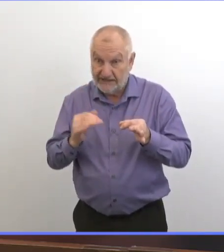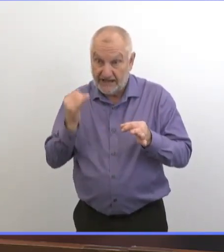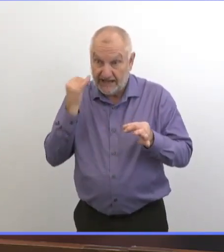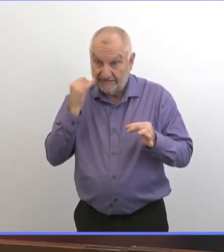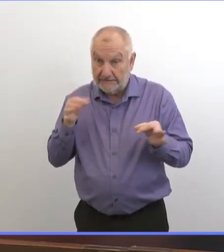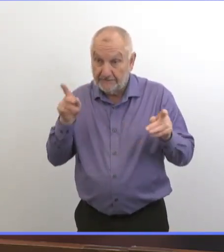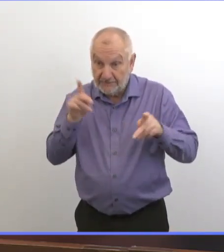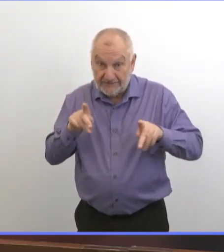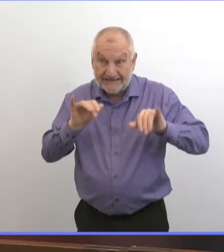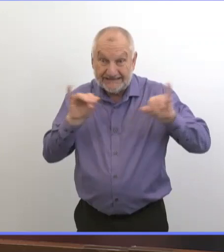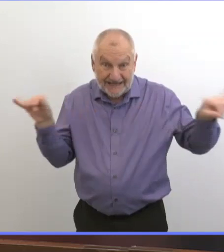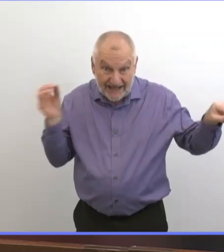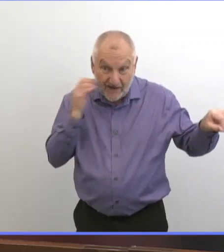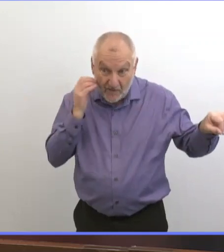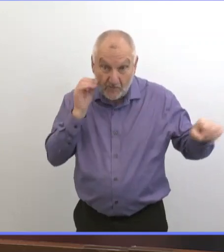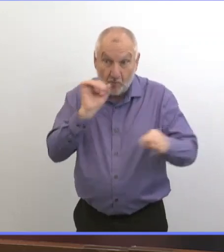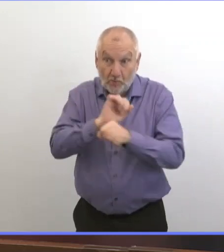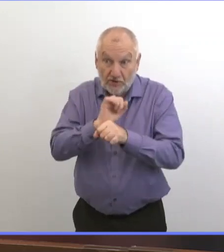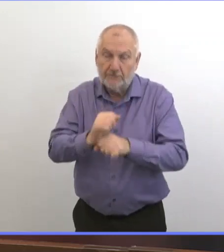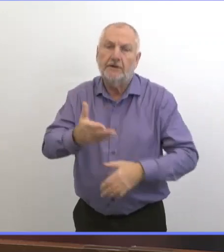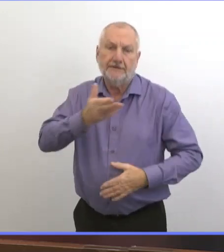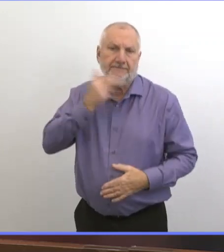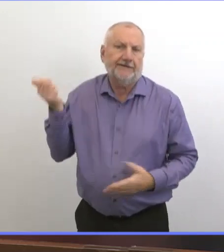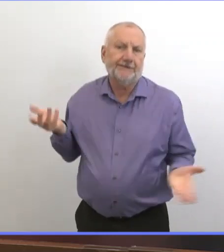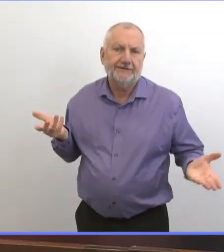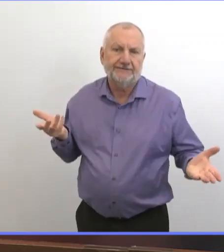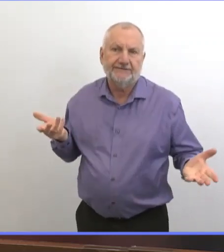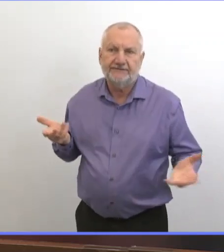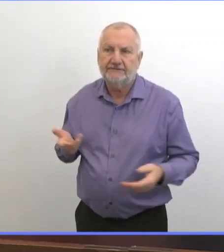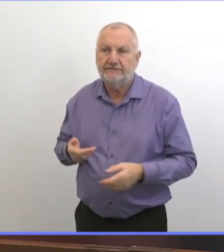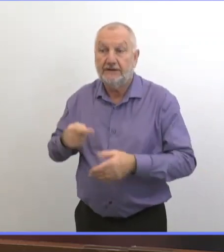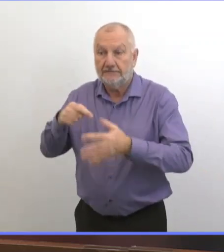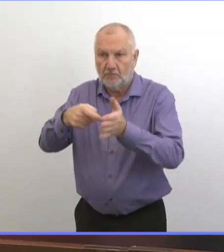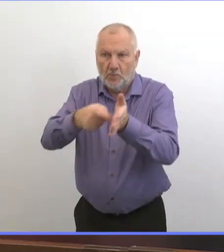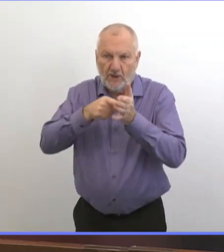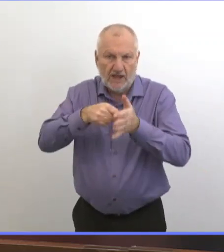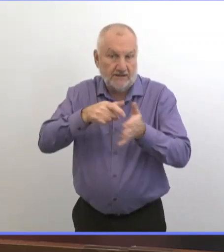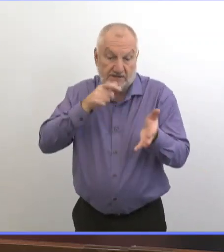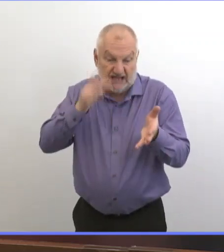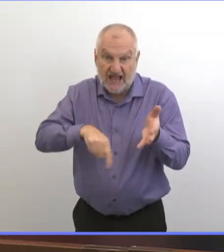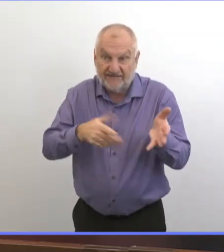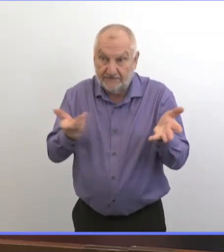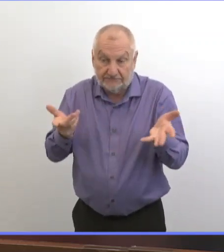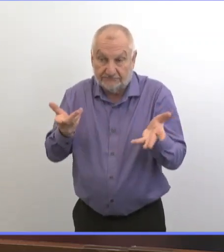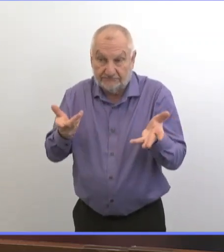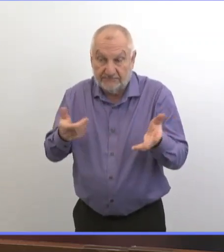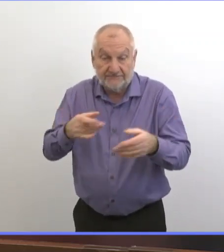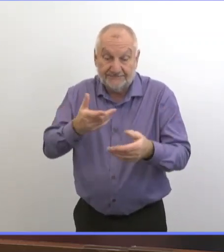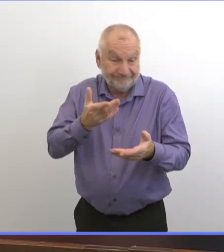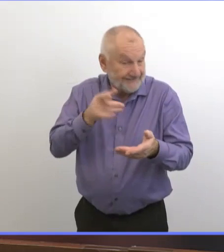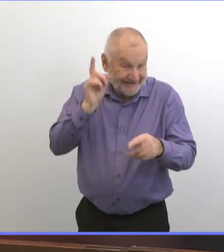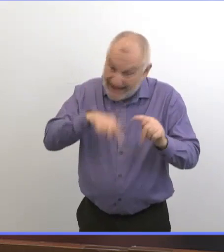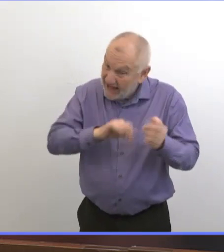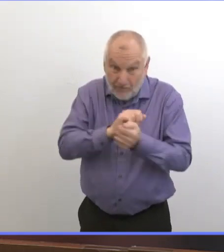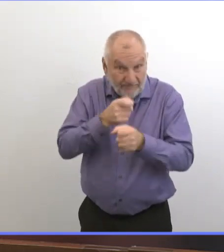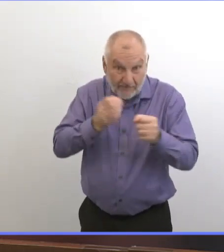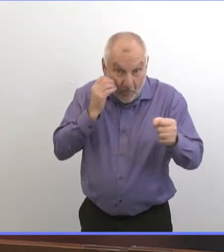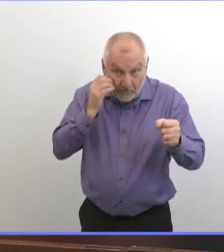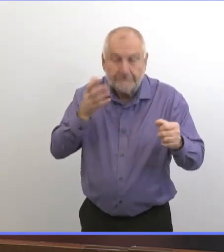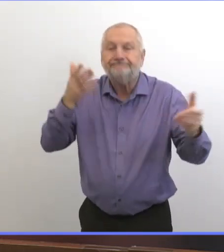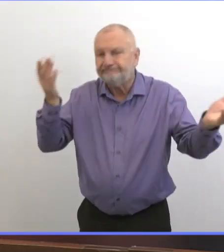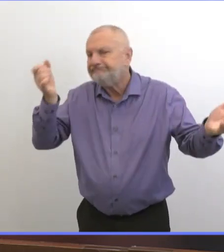garder de gens chez eux, le mieux c'est. Oui, les besoins essentiels, c'est nécessaire. Et pour beaucoup